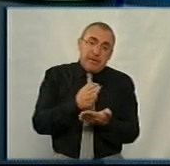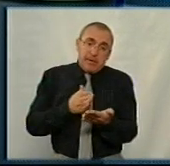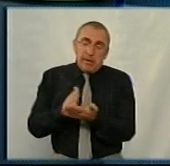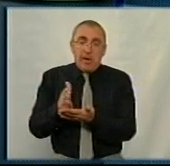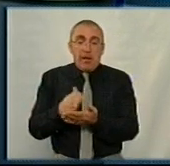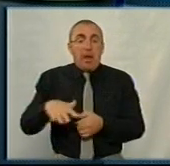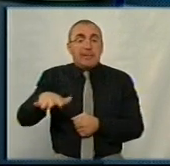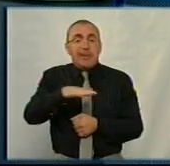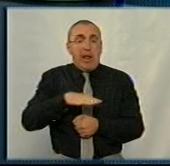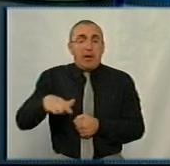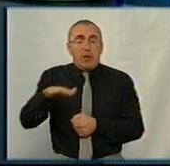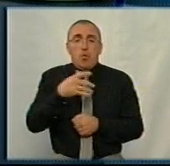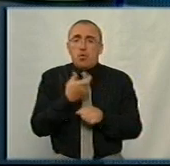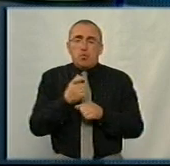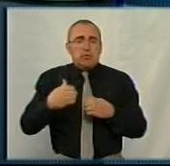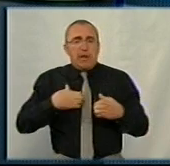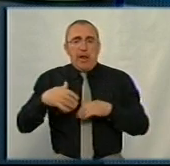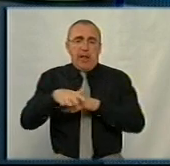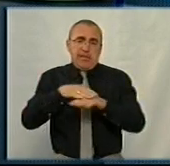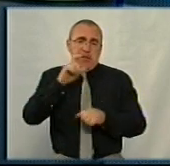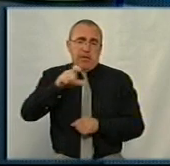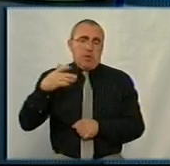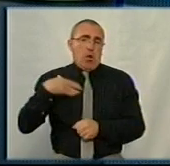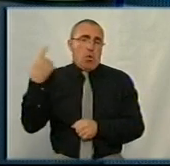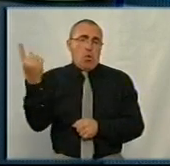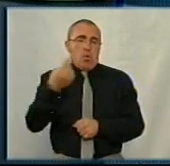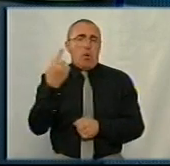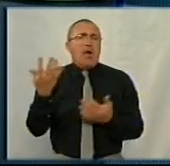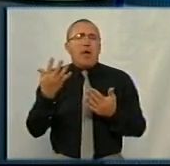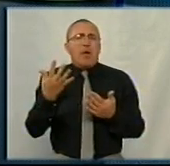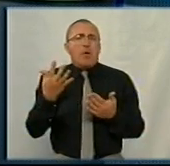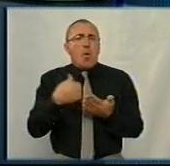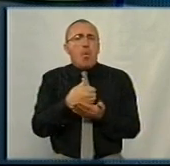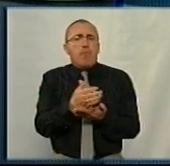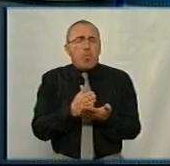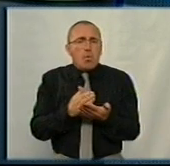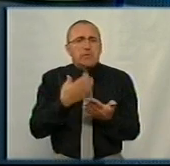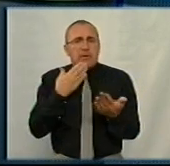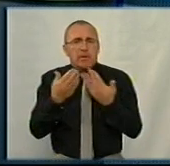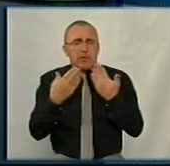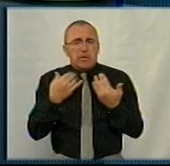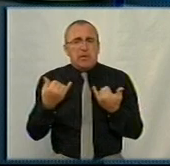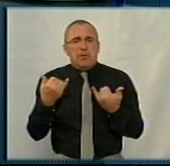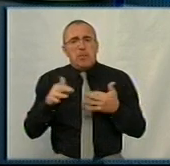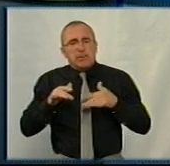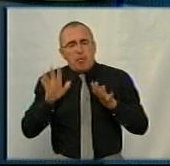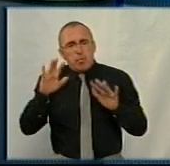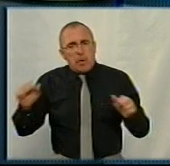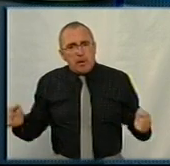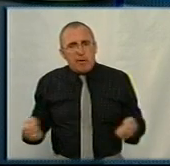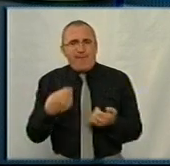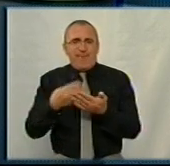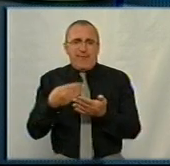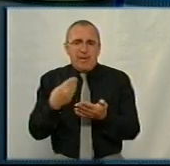територіально дуже хвилюють населення нашої області. Про які саме послуги йдеться, які саме заклади будуть підтримувати